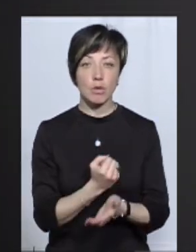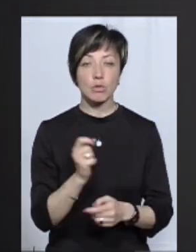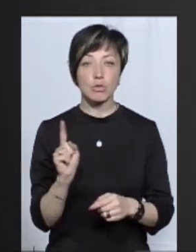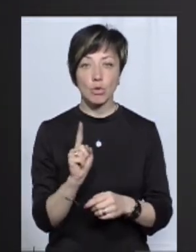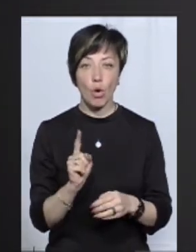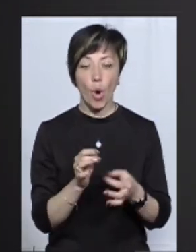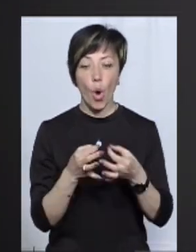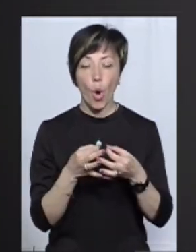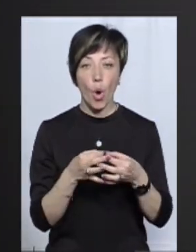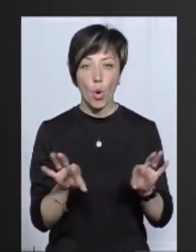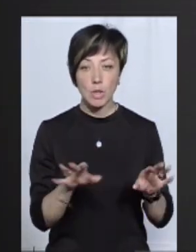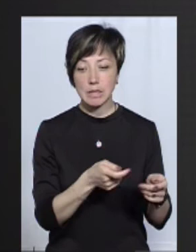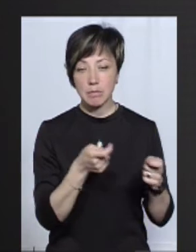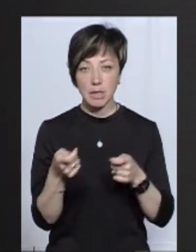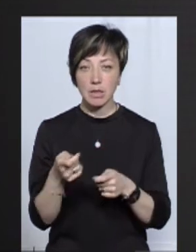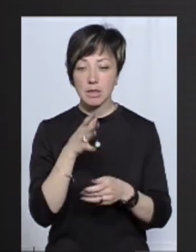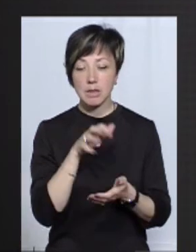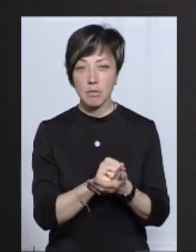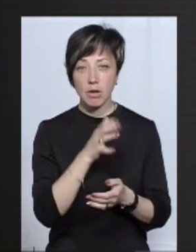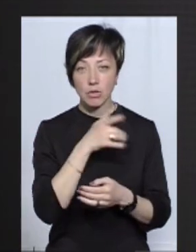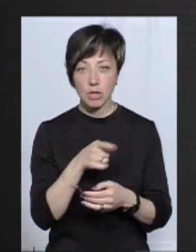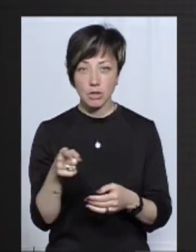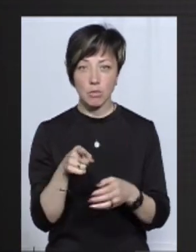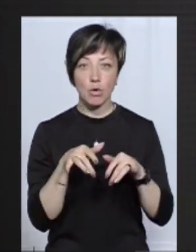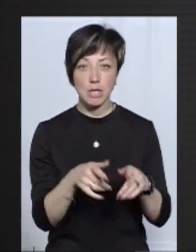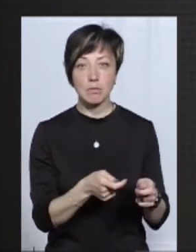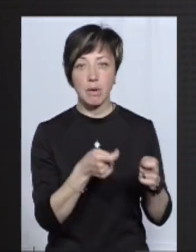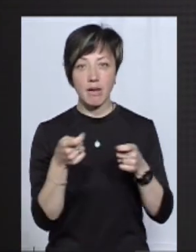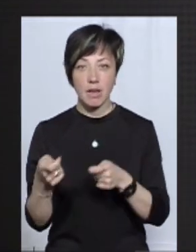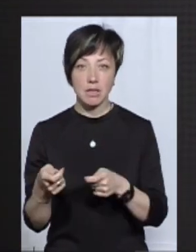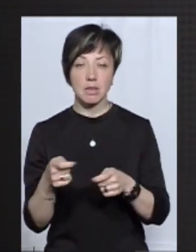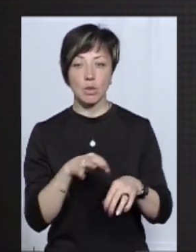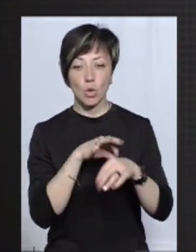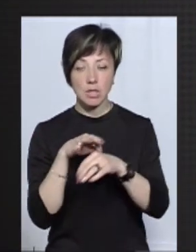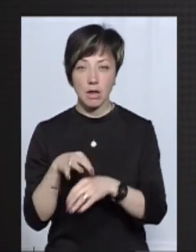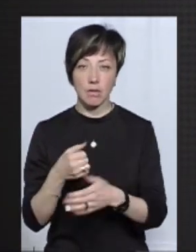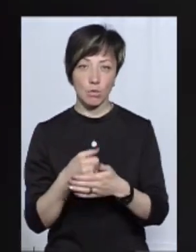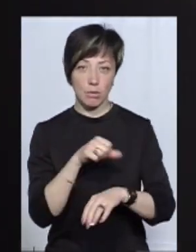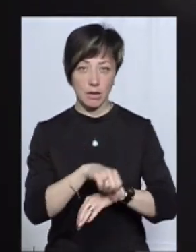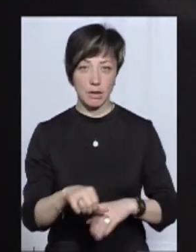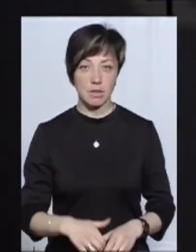що розмитнення забирає набагато більше часу, ніж сам процес, скажімо, перевезення, доставки до митниці.